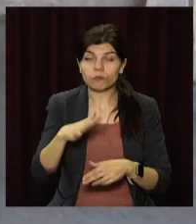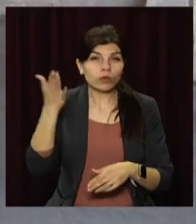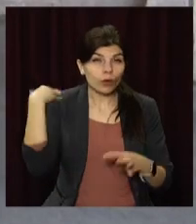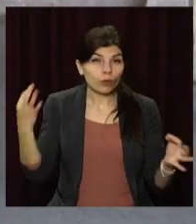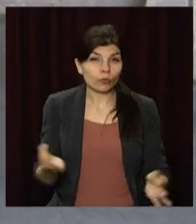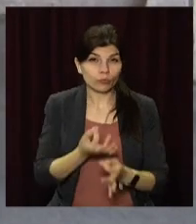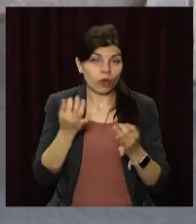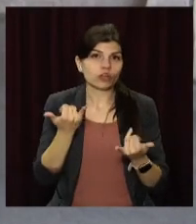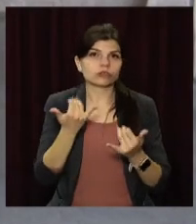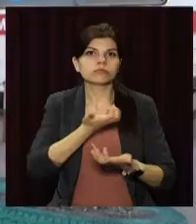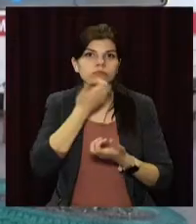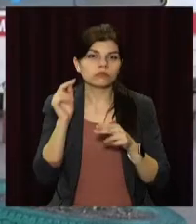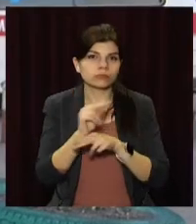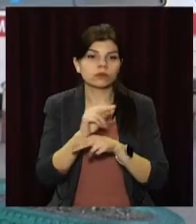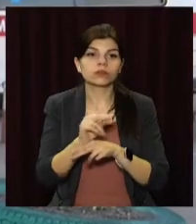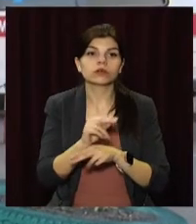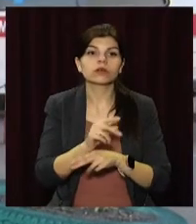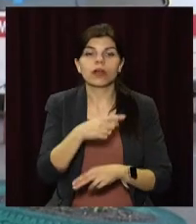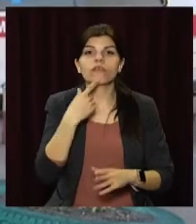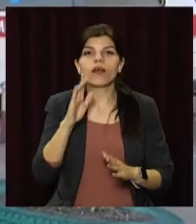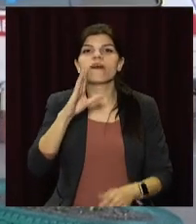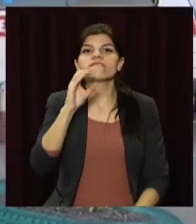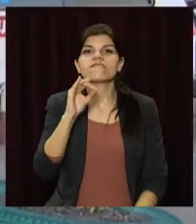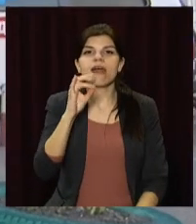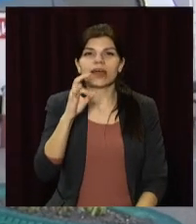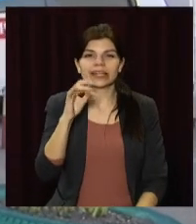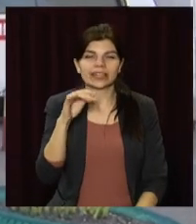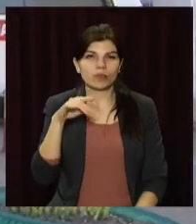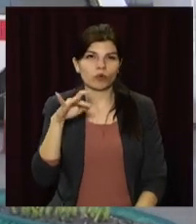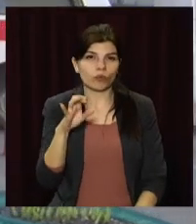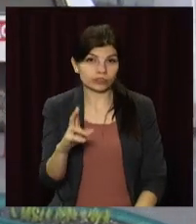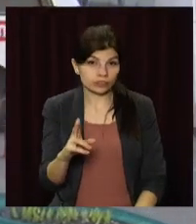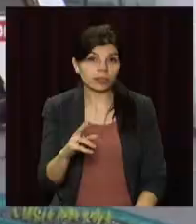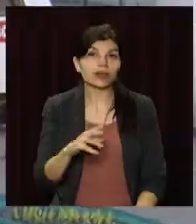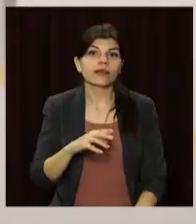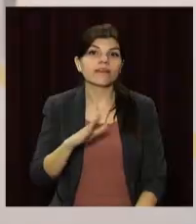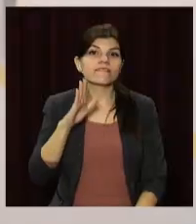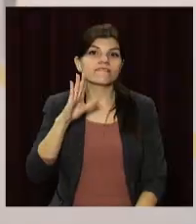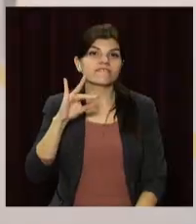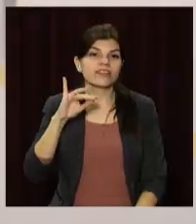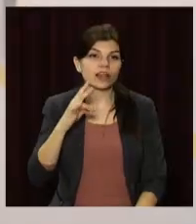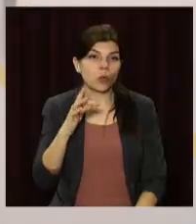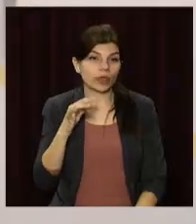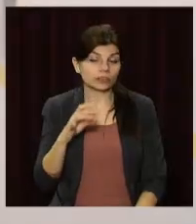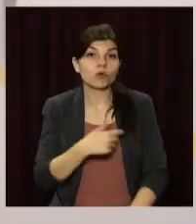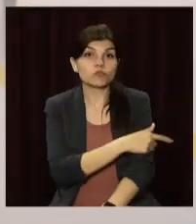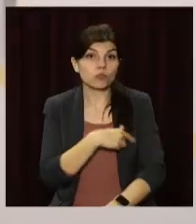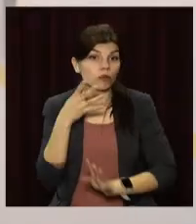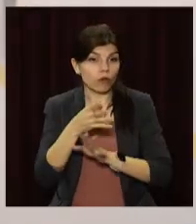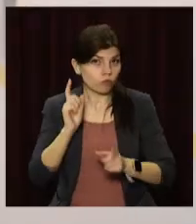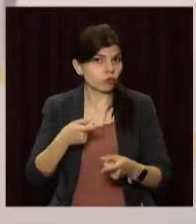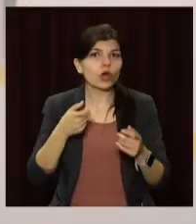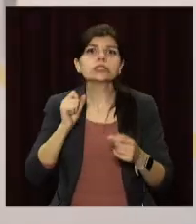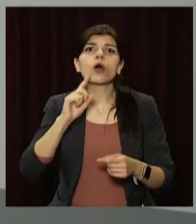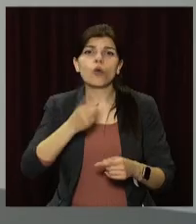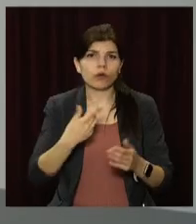обслуговують не лише кам'янчан, але й мешканці Верхньодніпровського, Криничанського районів та Вільногірська. За рік по меддопомогу звертаються до 20